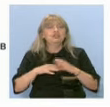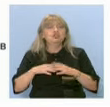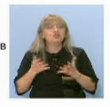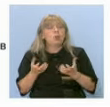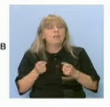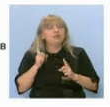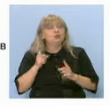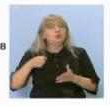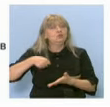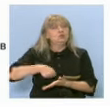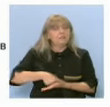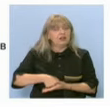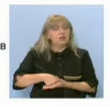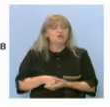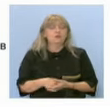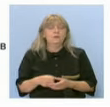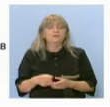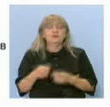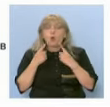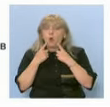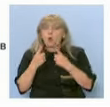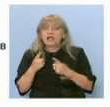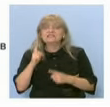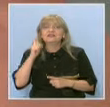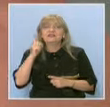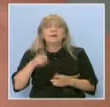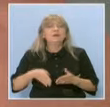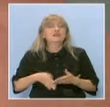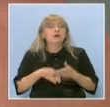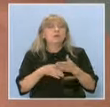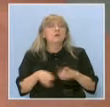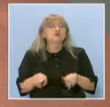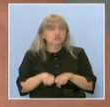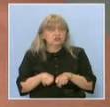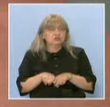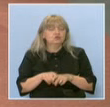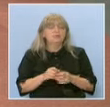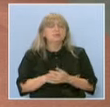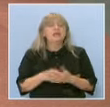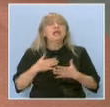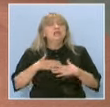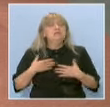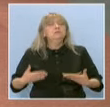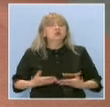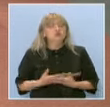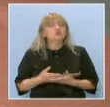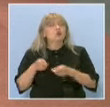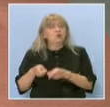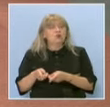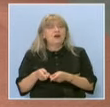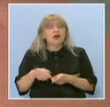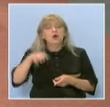веднага да приложат. Оказване и на първа помощ също. Да, има нужда от това също. Учениците,